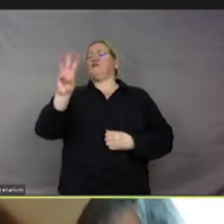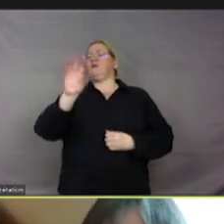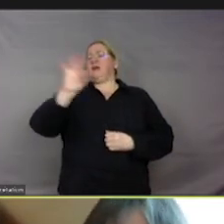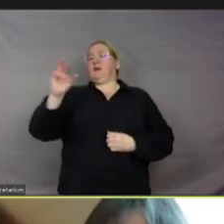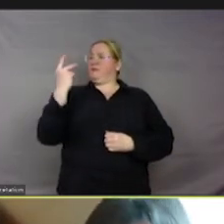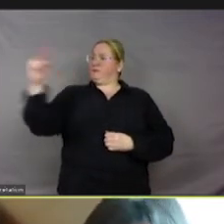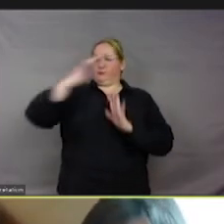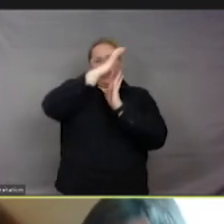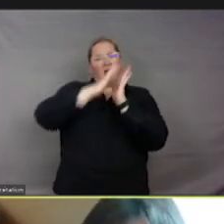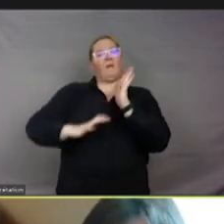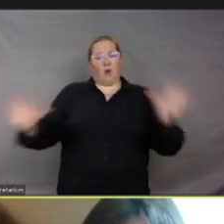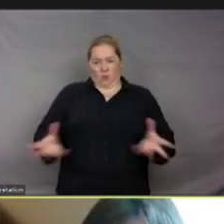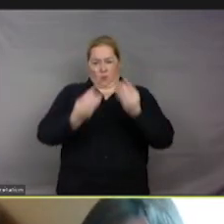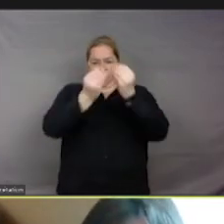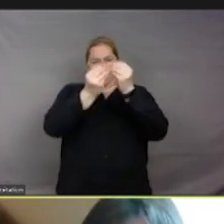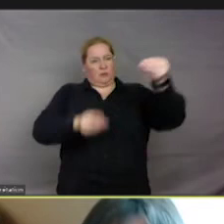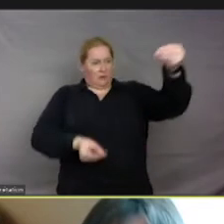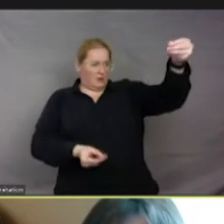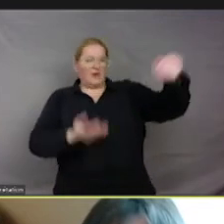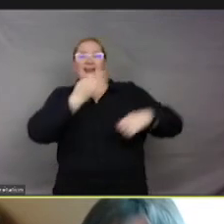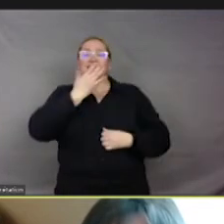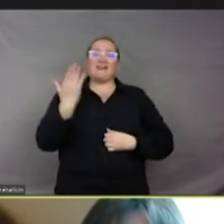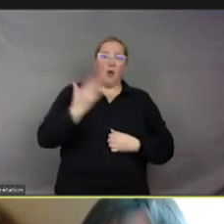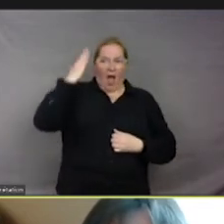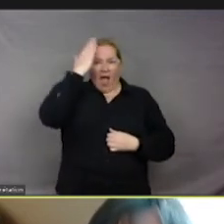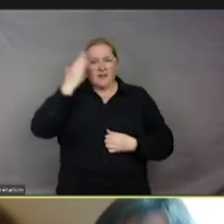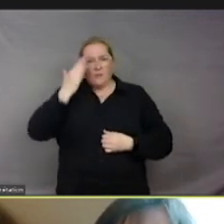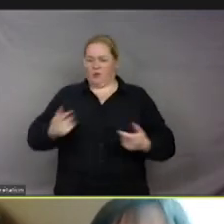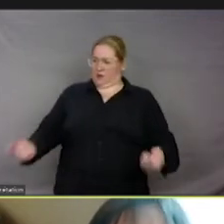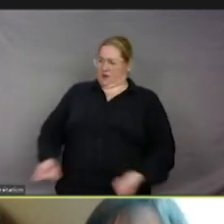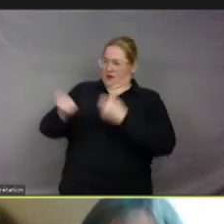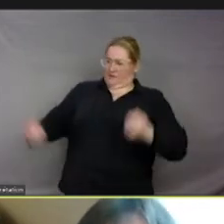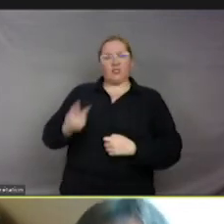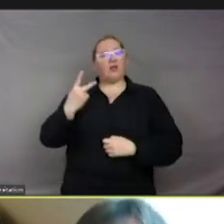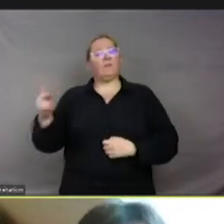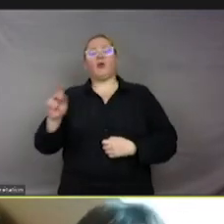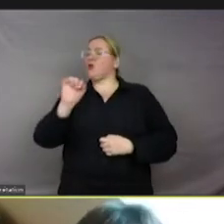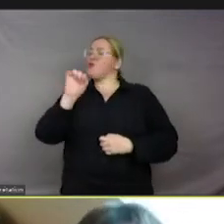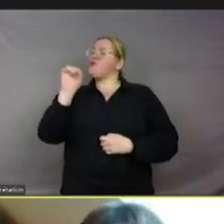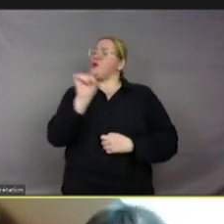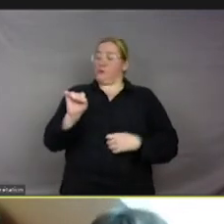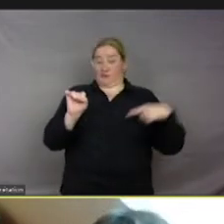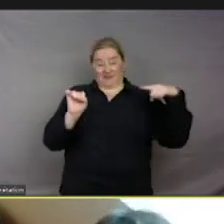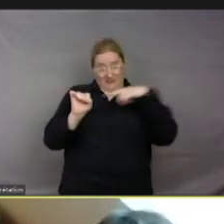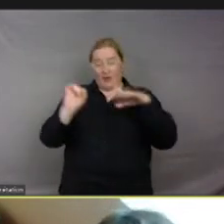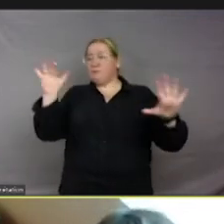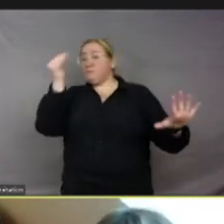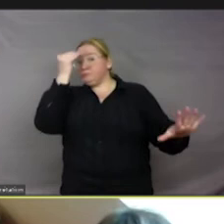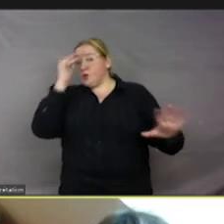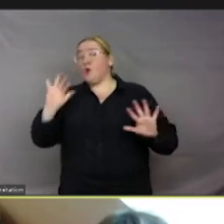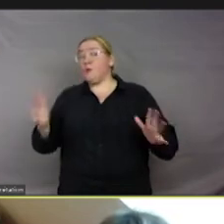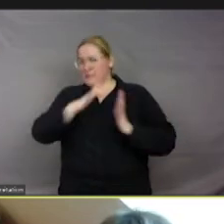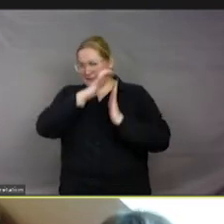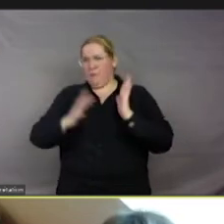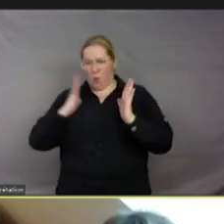justement reconnaître la sentience des animaux d'élevage. C'était déjà un rapport qui date de quelques années.